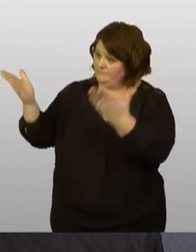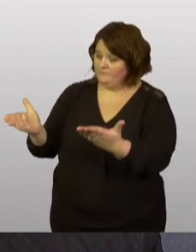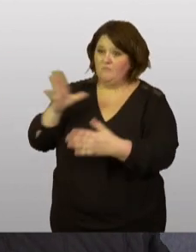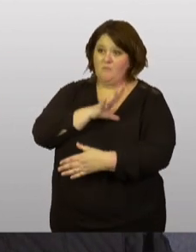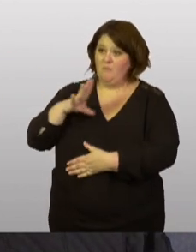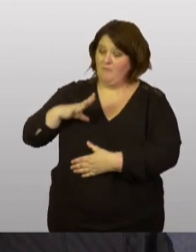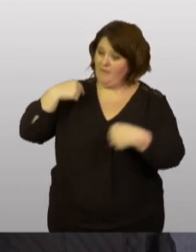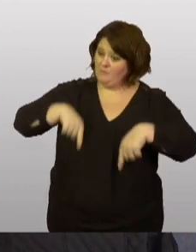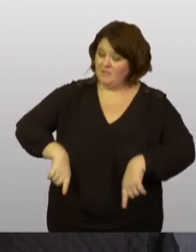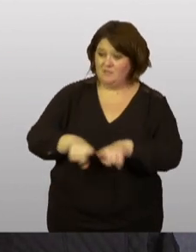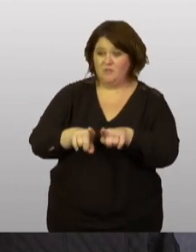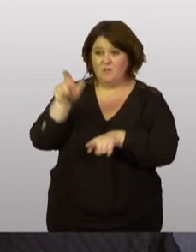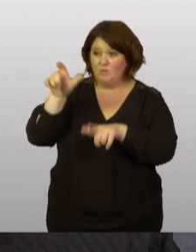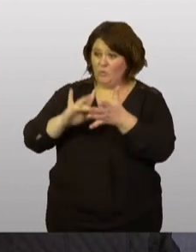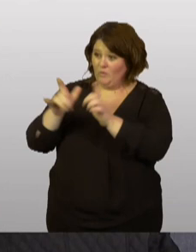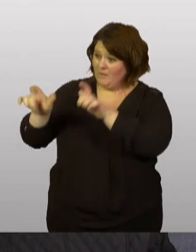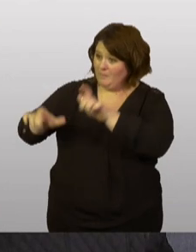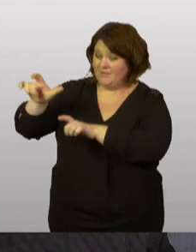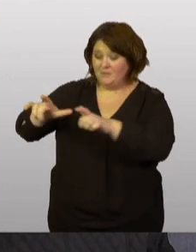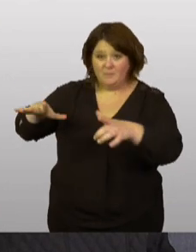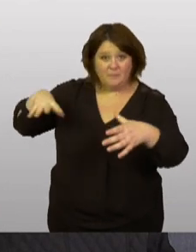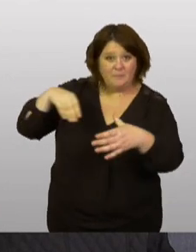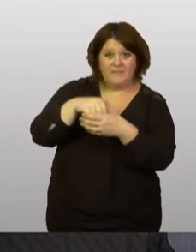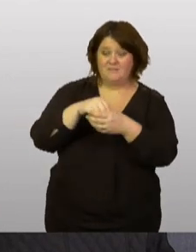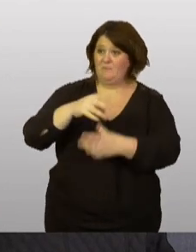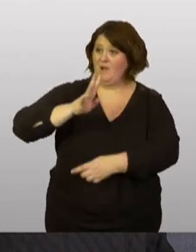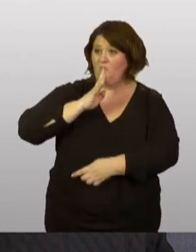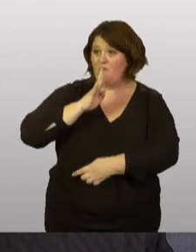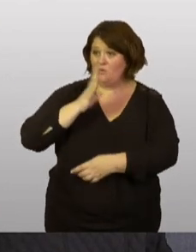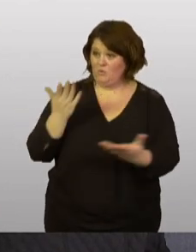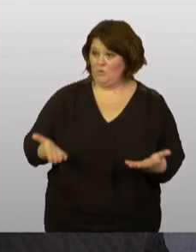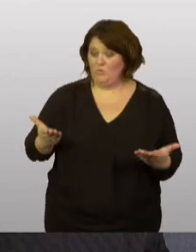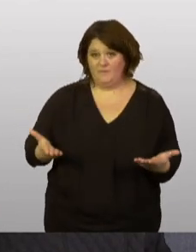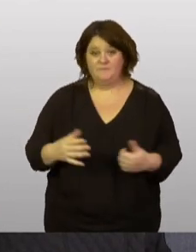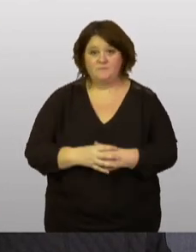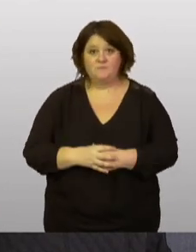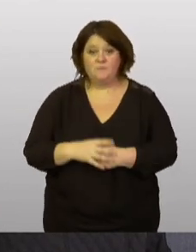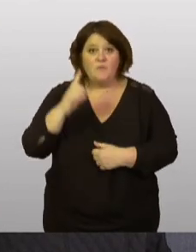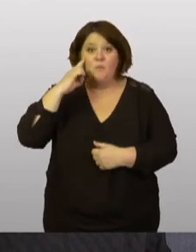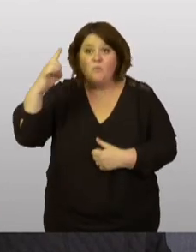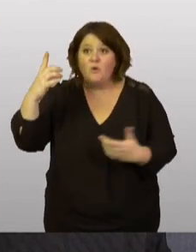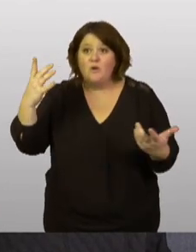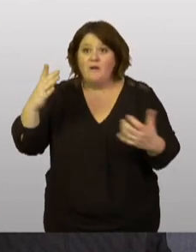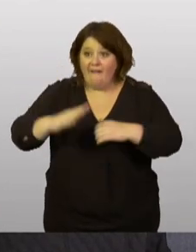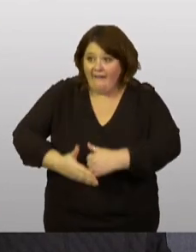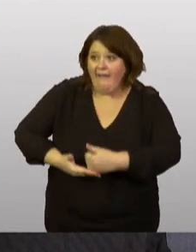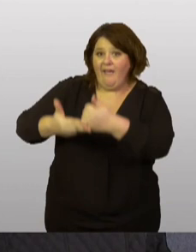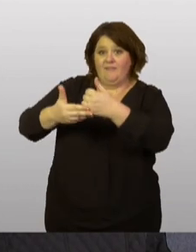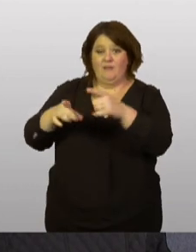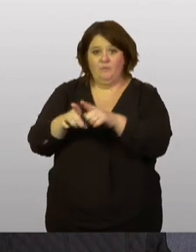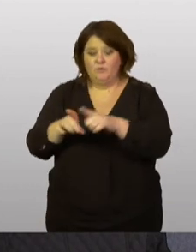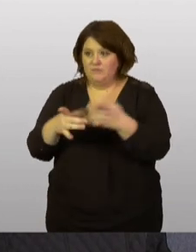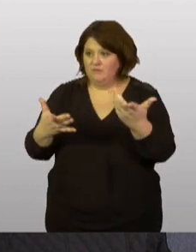à tous les membres de la, tous les participants à cette conférence pour avoir, pour aider, pour